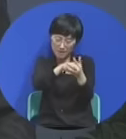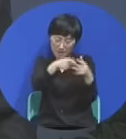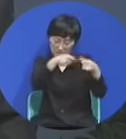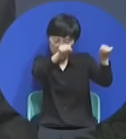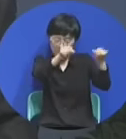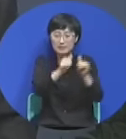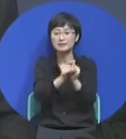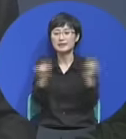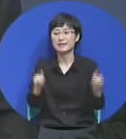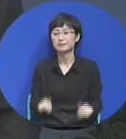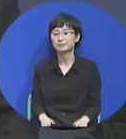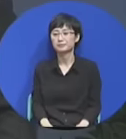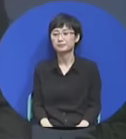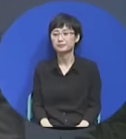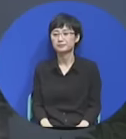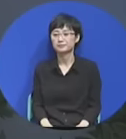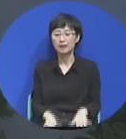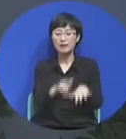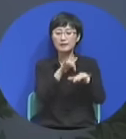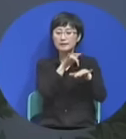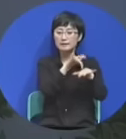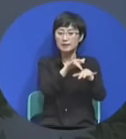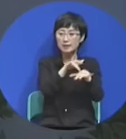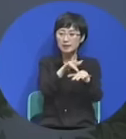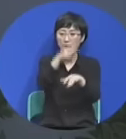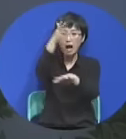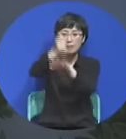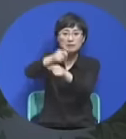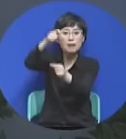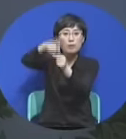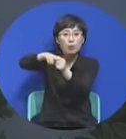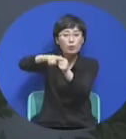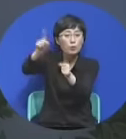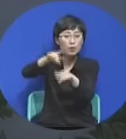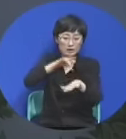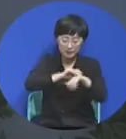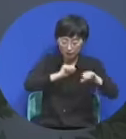이 사단은 이제 마지막으로 교회를 무너뜨리려고 하는 거요. 그렇죠.